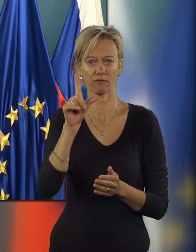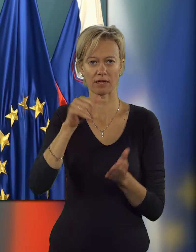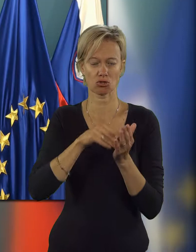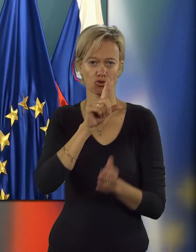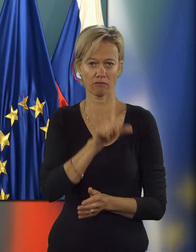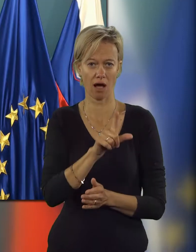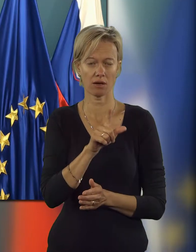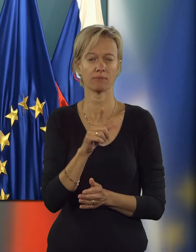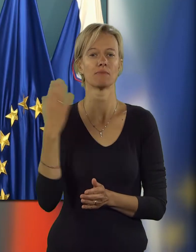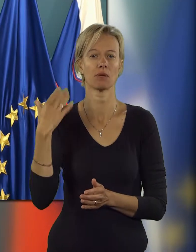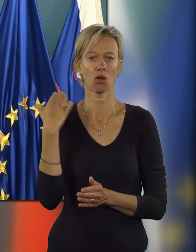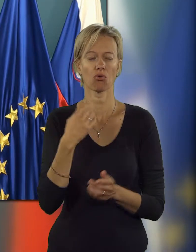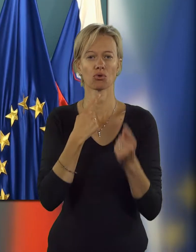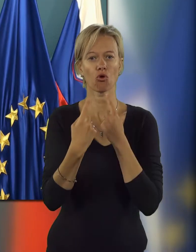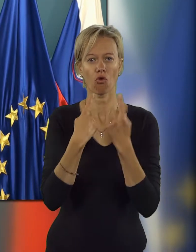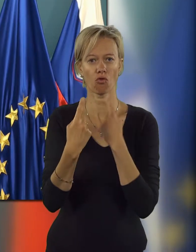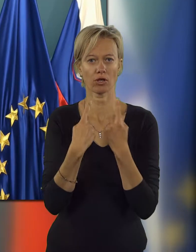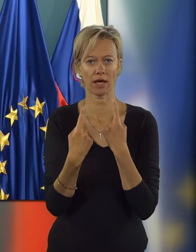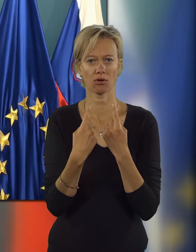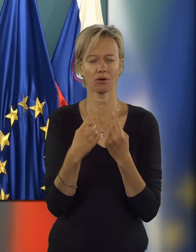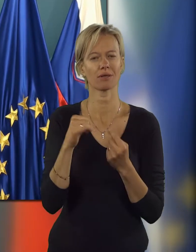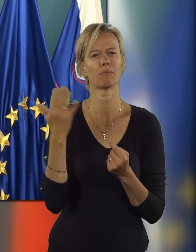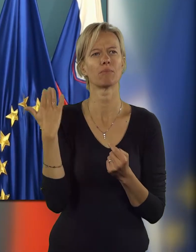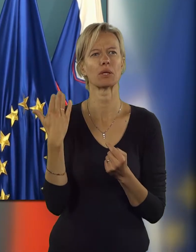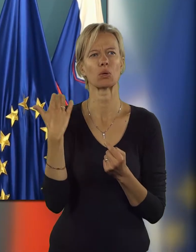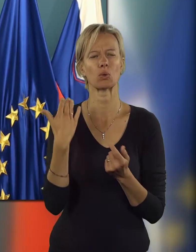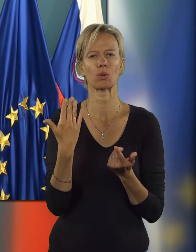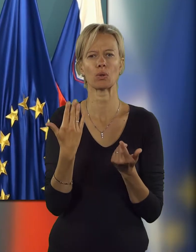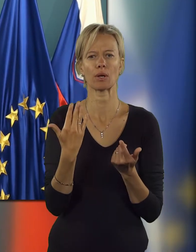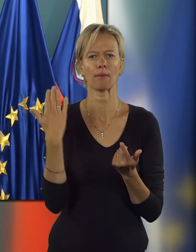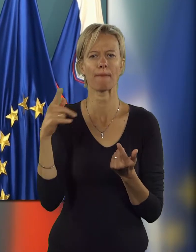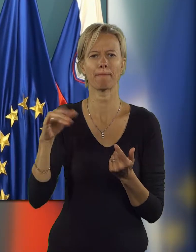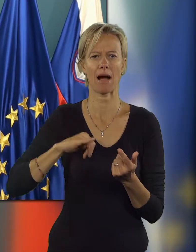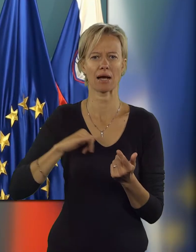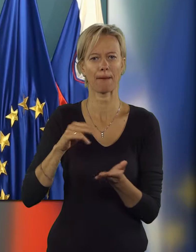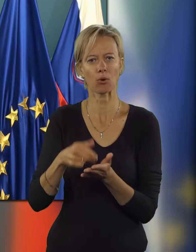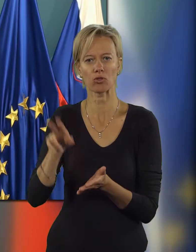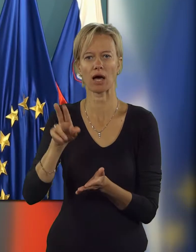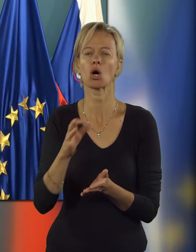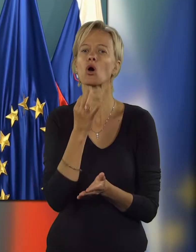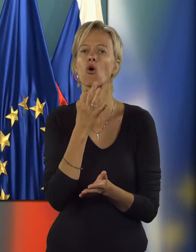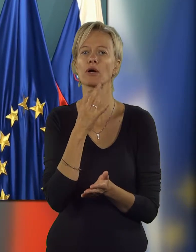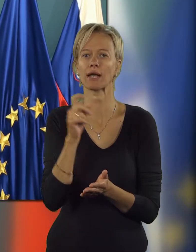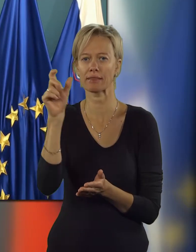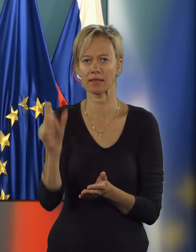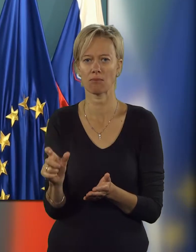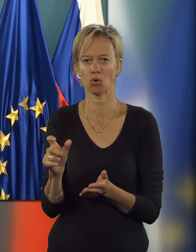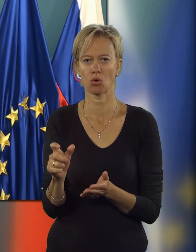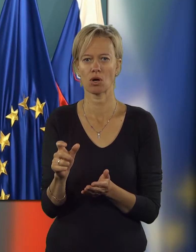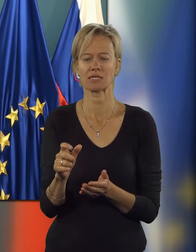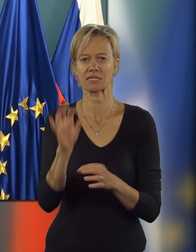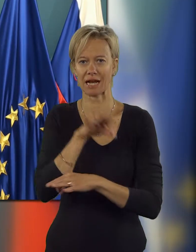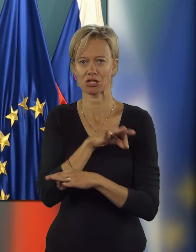je bilo dogovorjeno oziroma je bila banka prodana konkretnemu